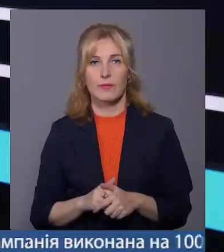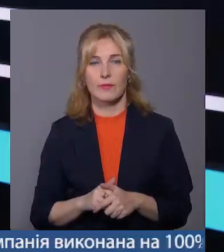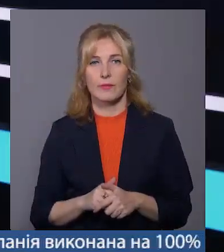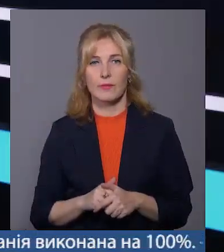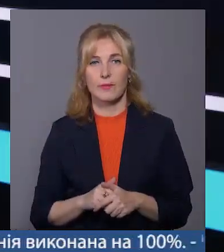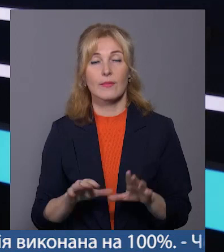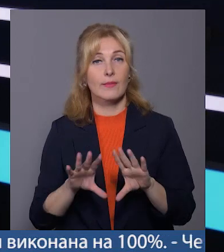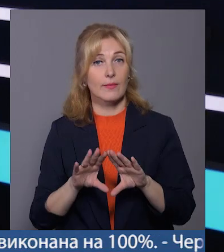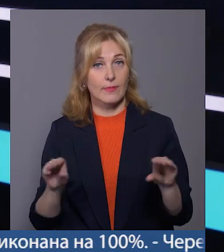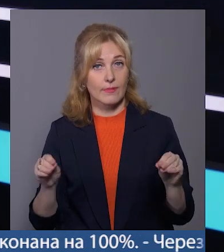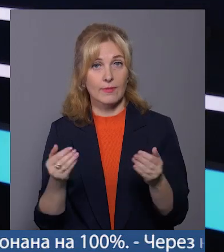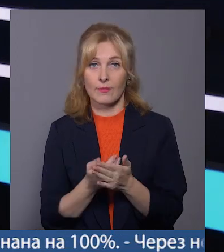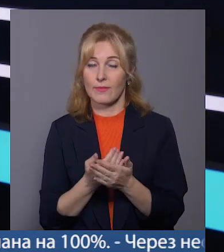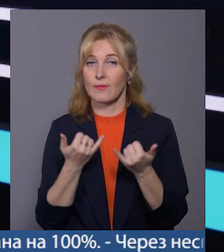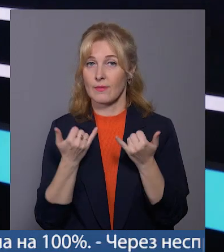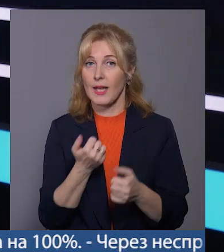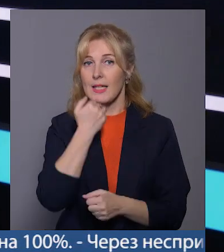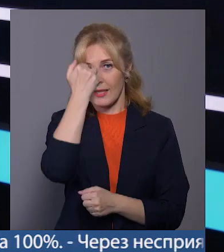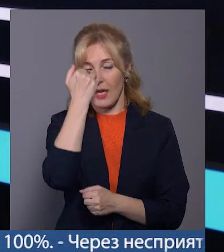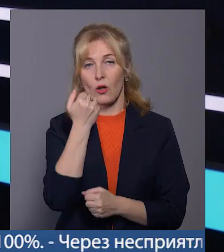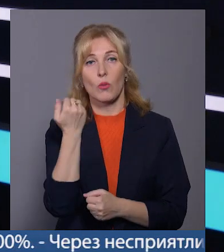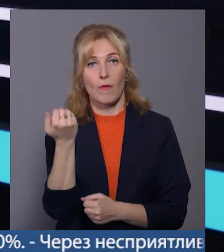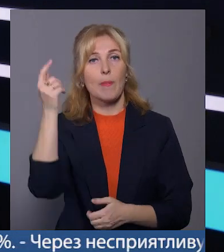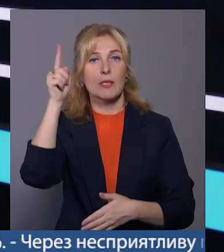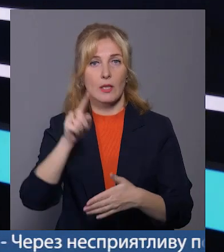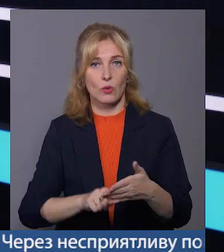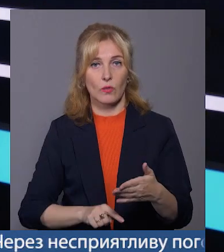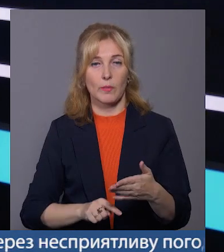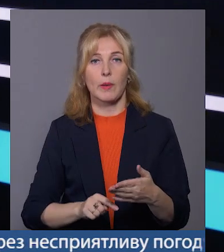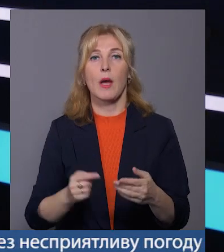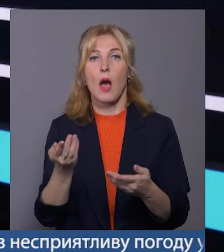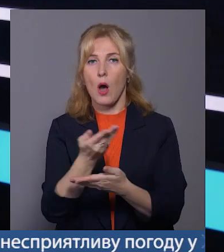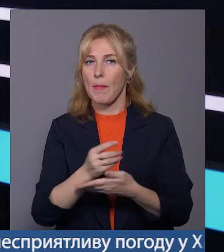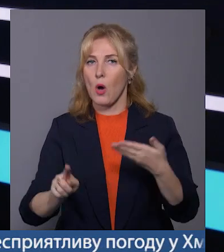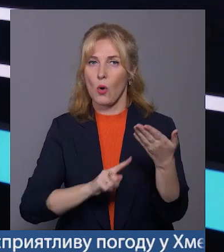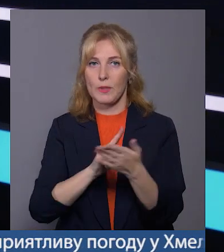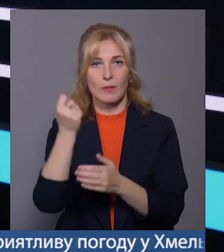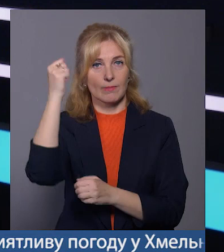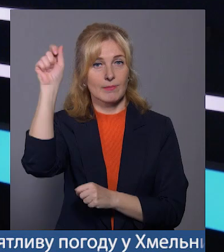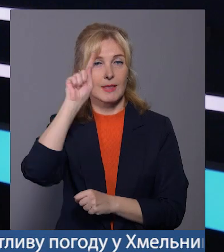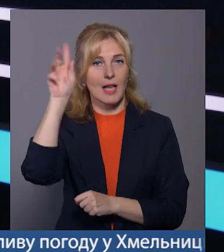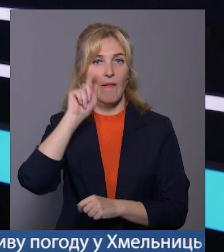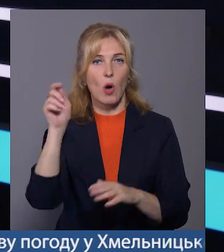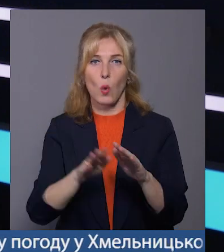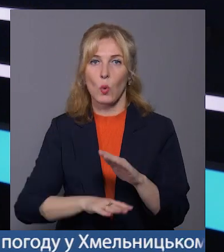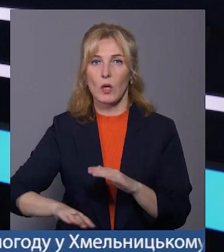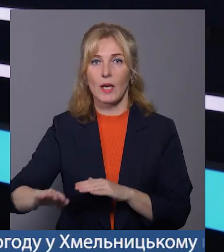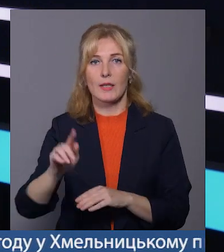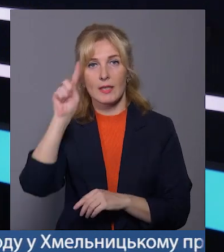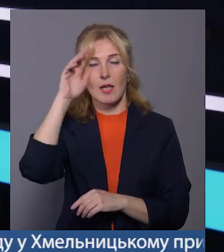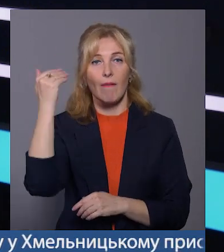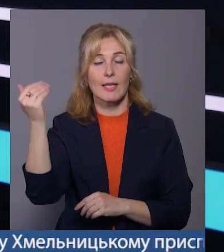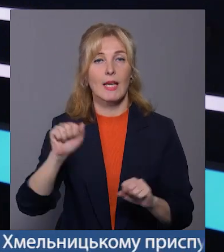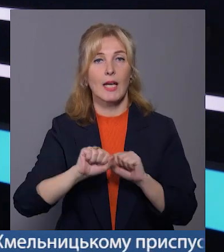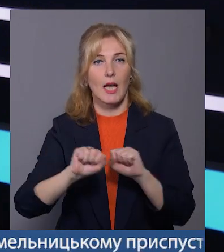Це всі новини на цю мить. Дякуємо вам за довіру. Неодмінно переможемо. Слава Україні і слава її героям.